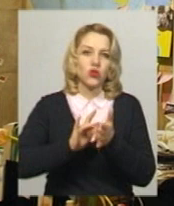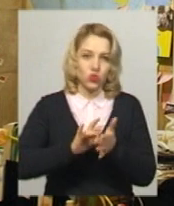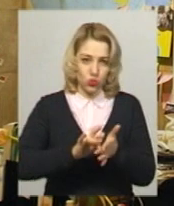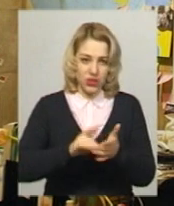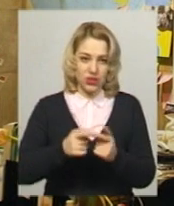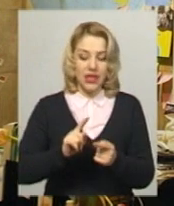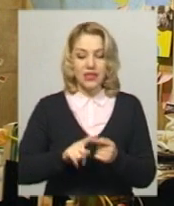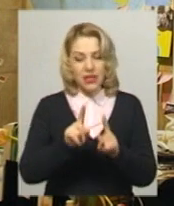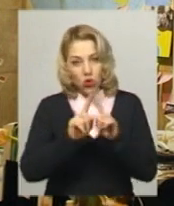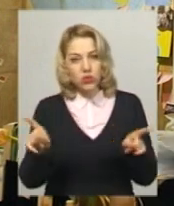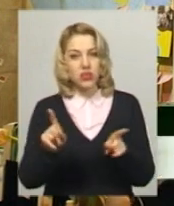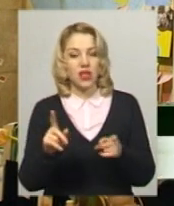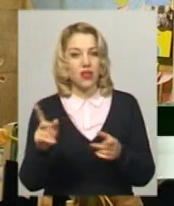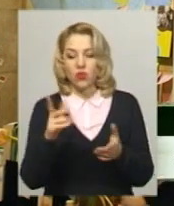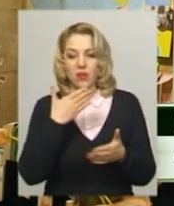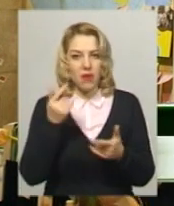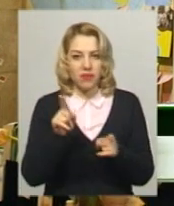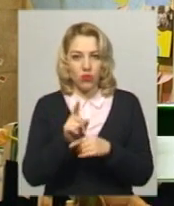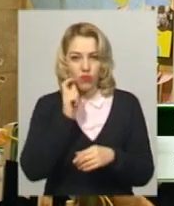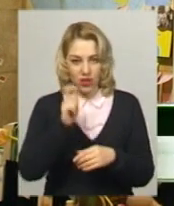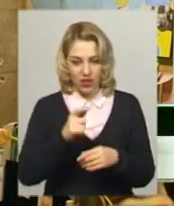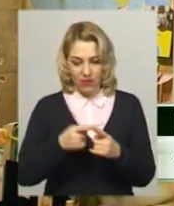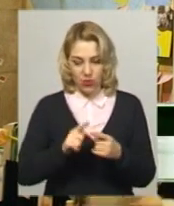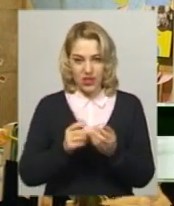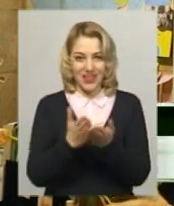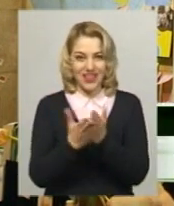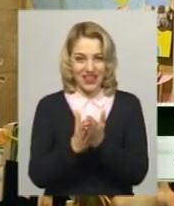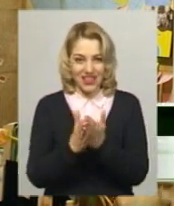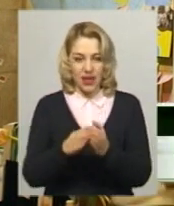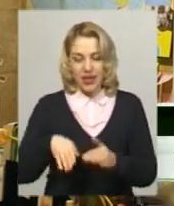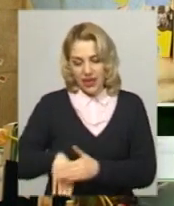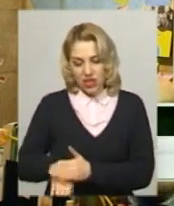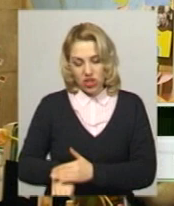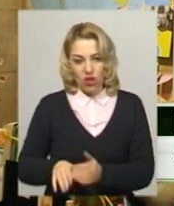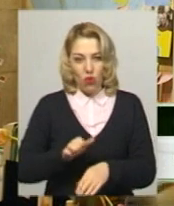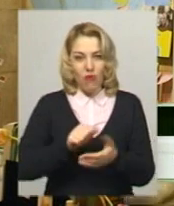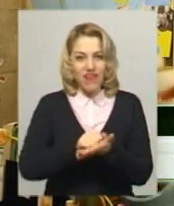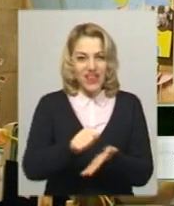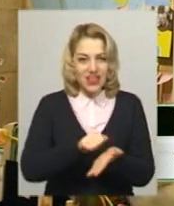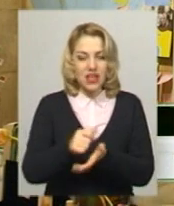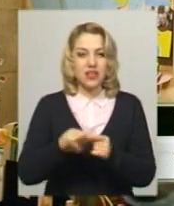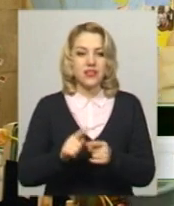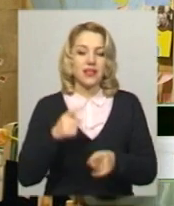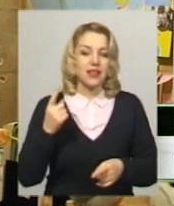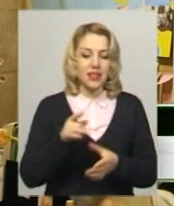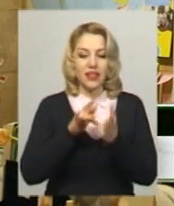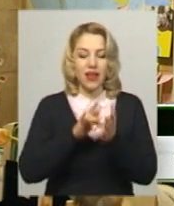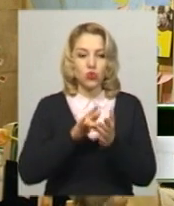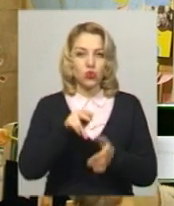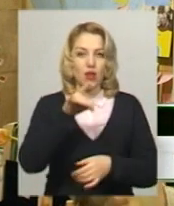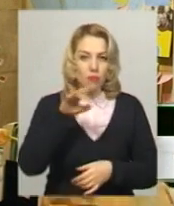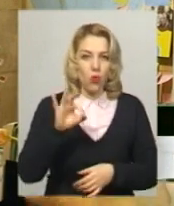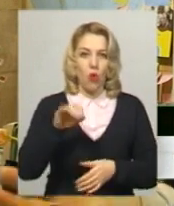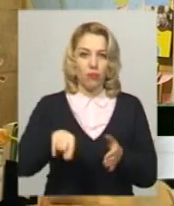в Україні, тому що в минулому році оце кишенькове видання про скурів кишені, яке вийшло, це єдина екскурсія про місто.